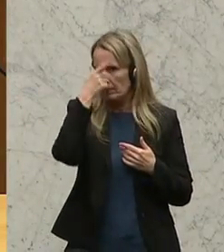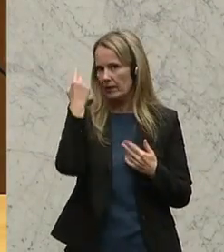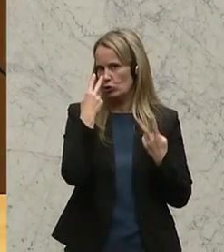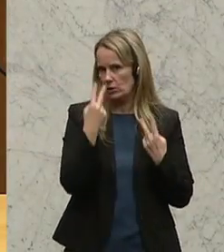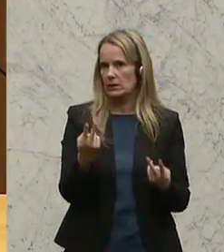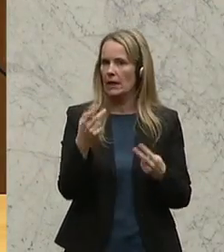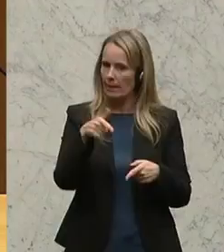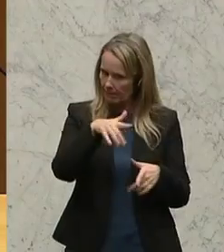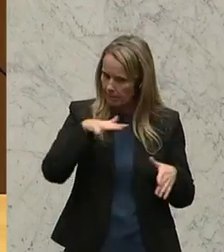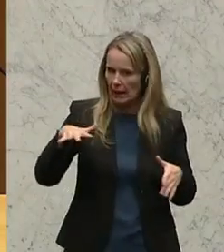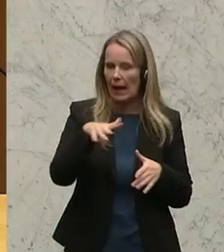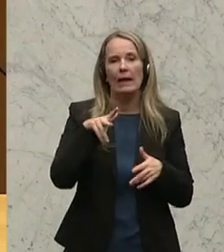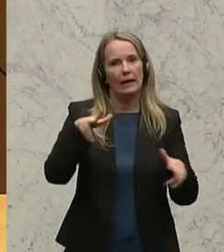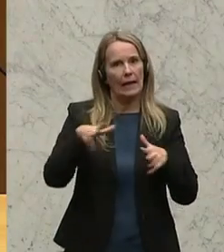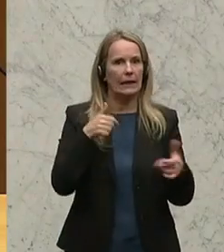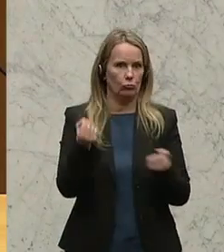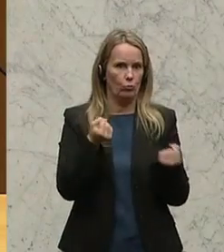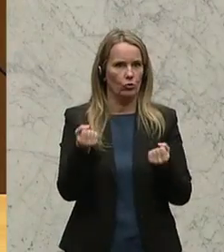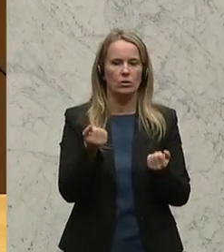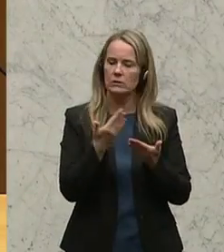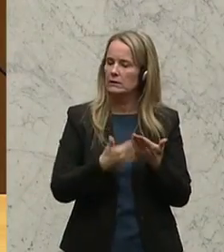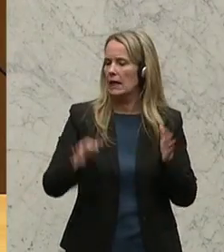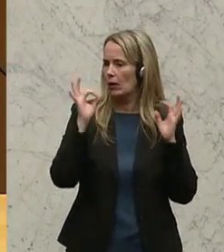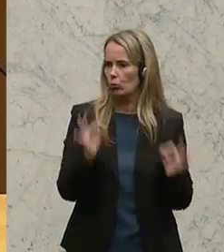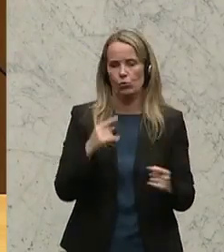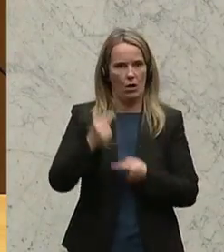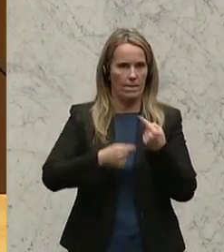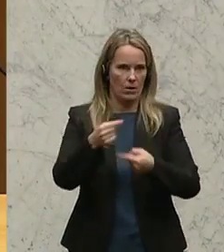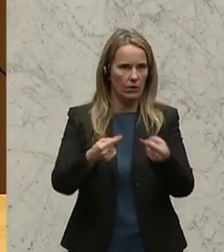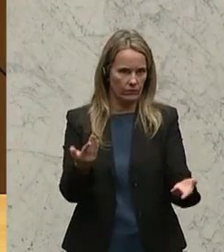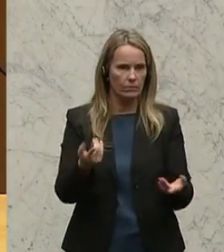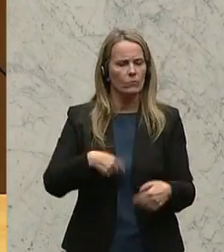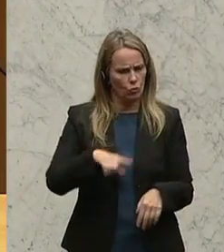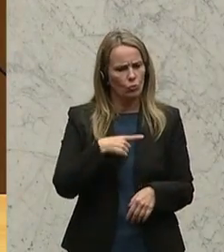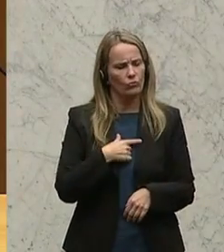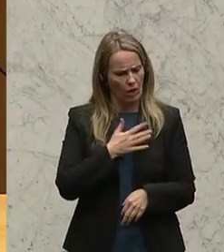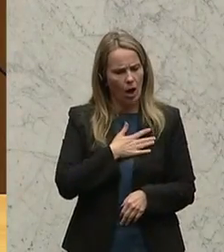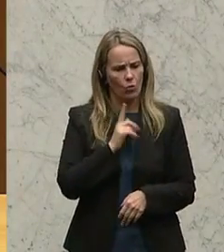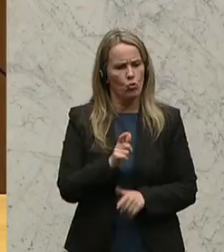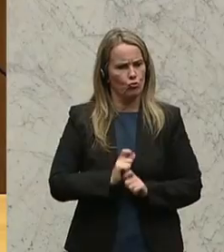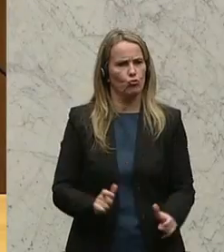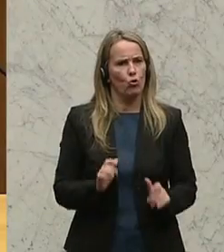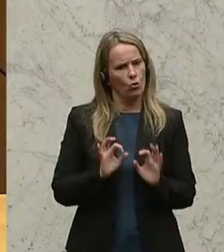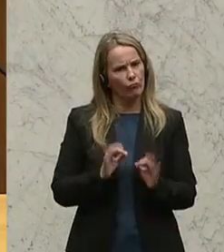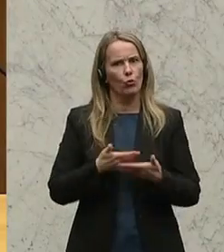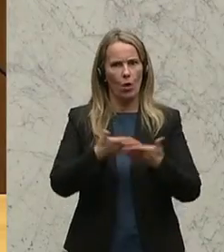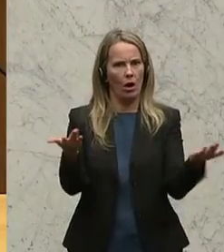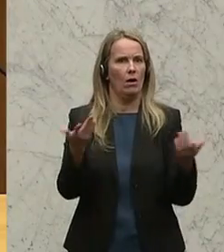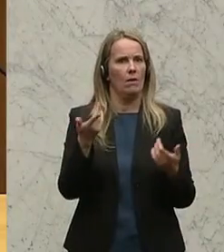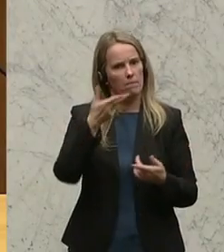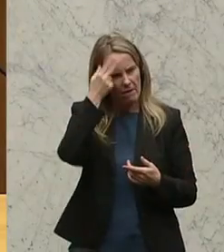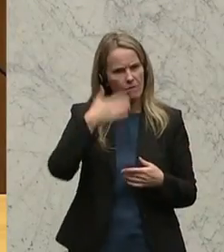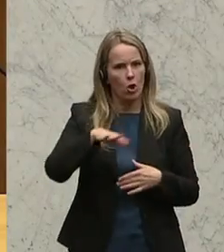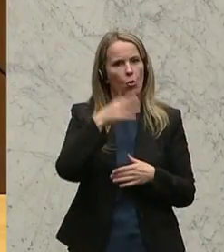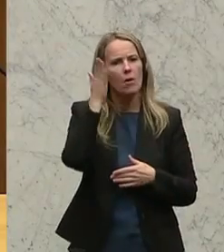ein Bereich dieser Regierungspolitik, der wirklich hervorragend funktioniert. Und da sind wir auch den Österreicherinnen und Österreichern schuldig. Herr Minister, bleiben